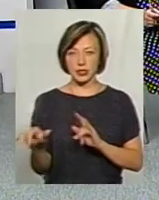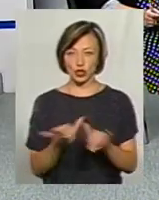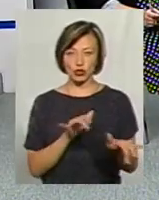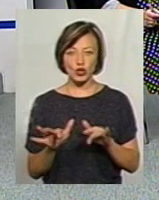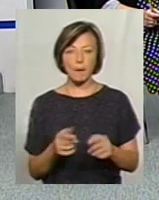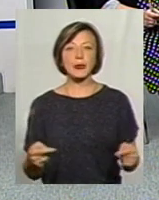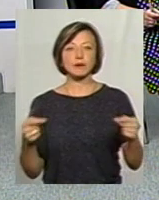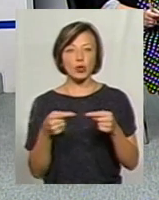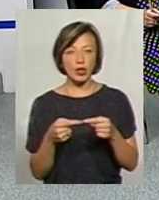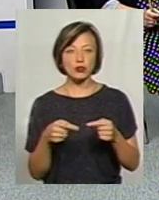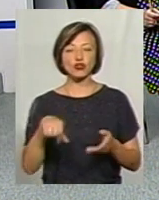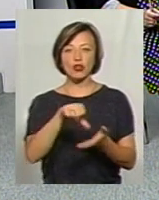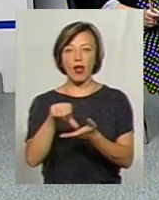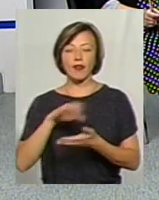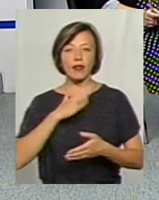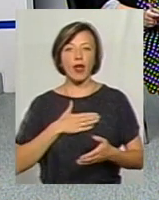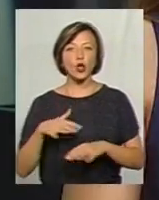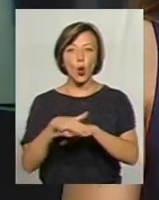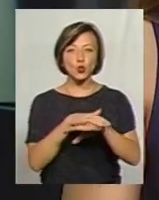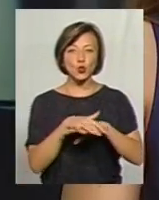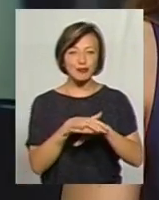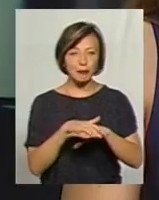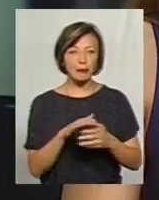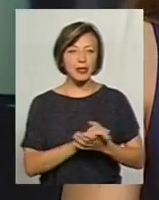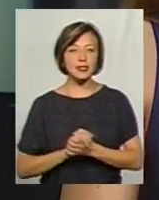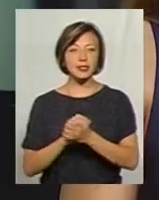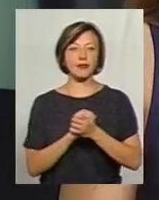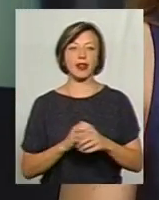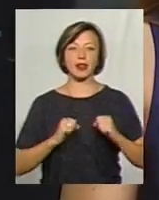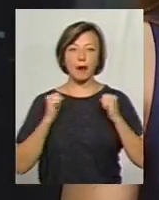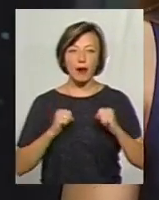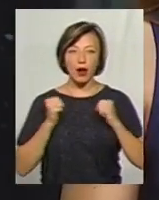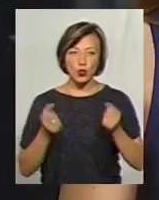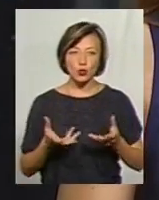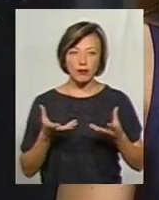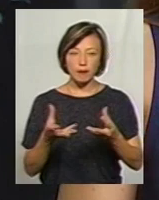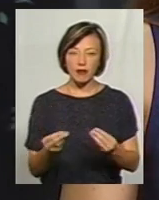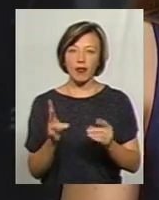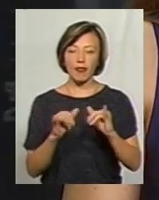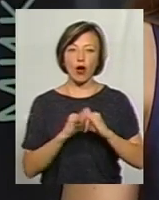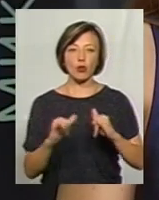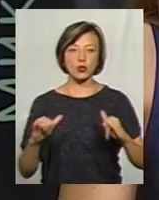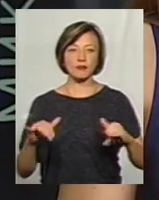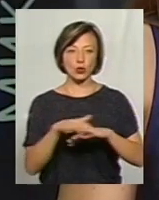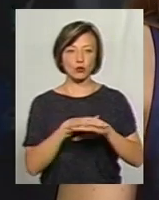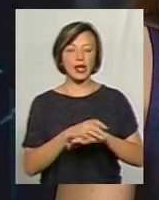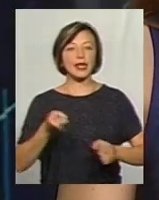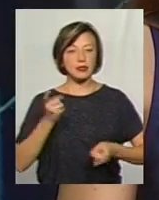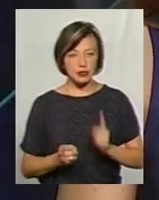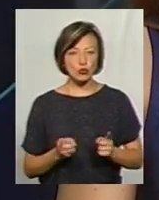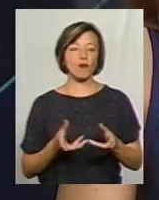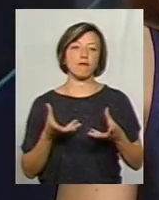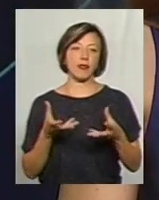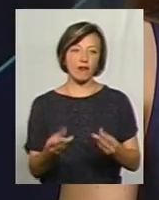безпосередньо члени нашого суспільства, які намагаються впливати на розвиток суспільства і дійсно